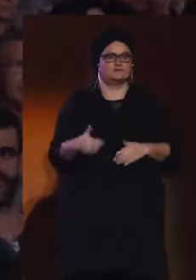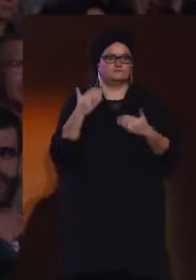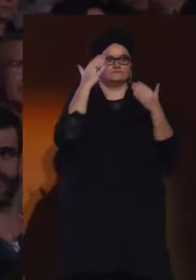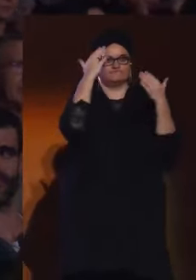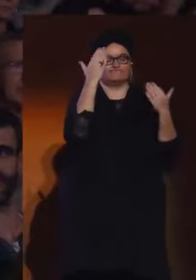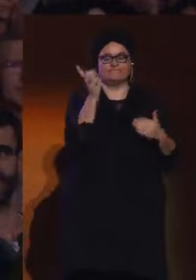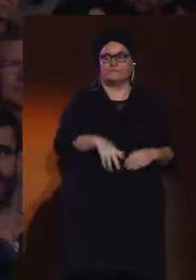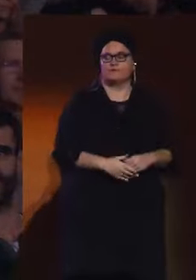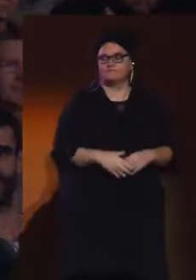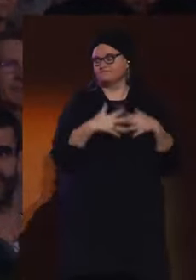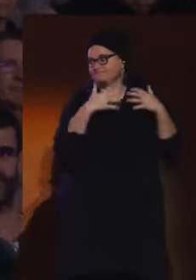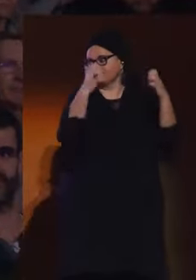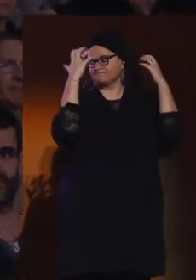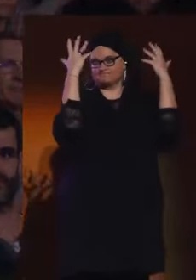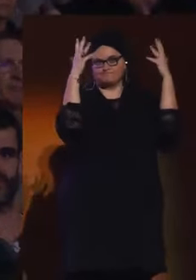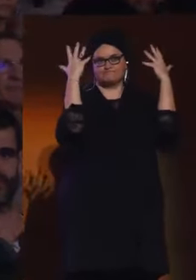zan.